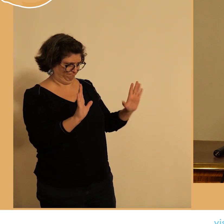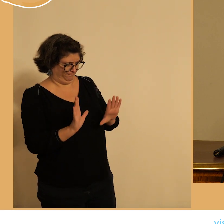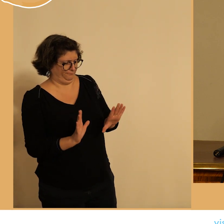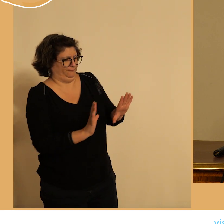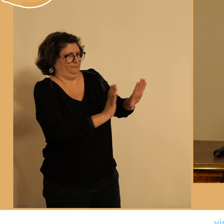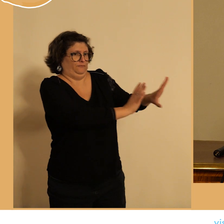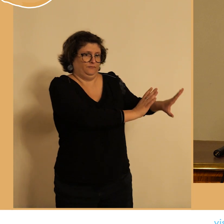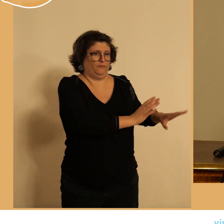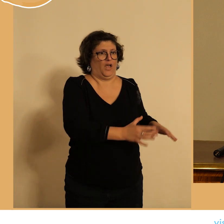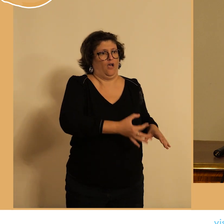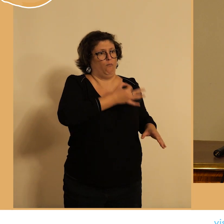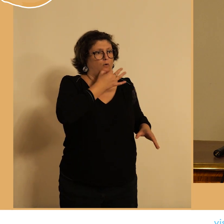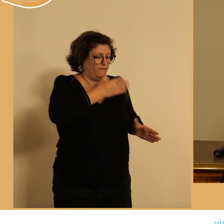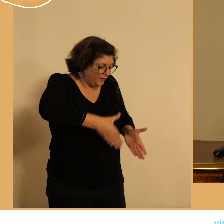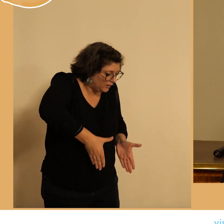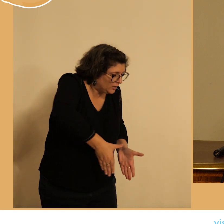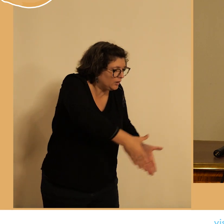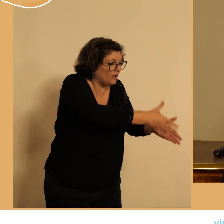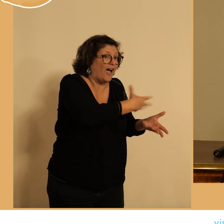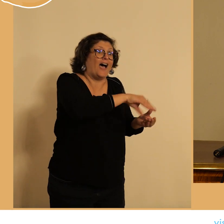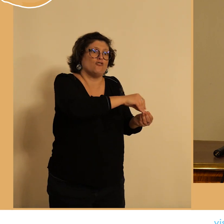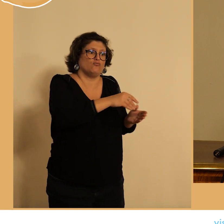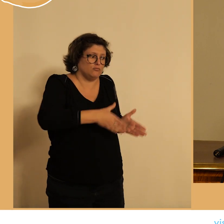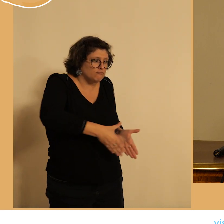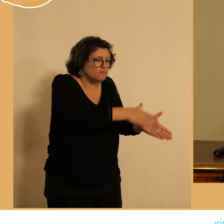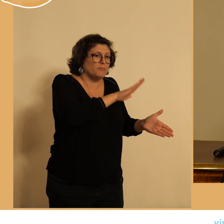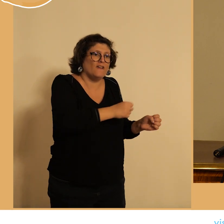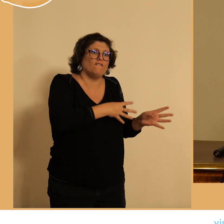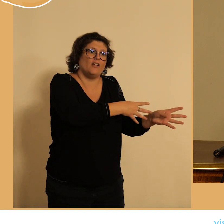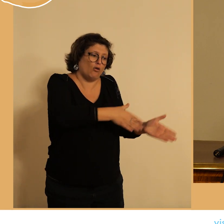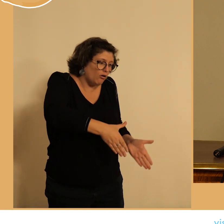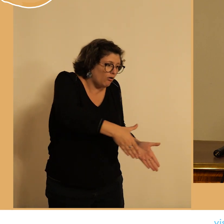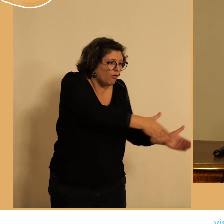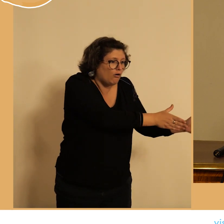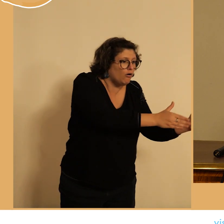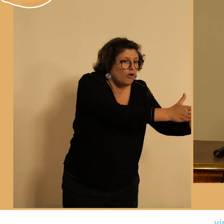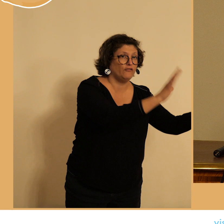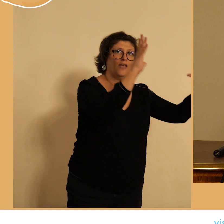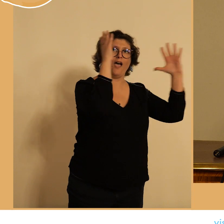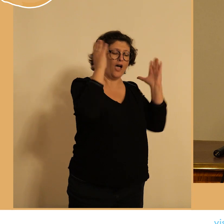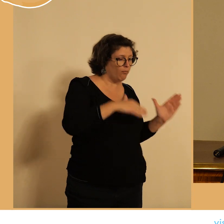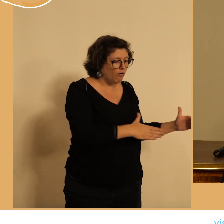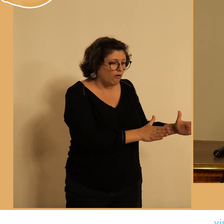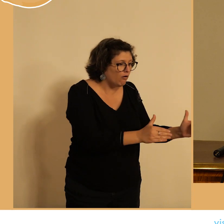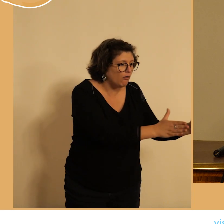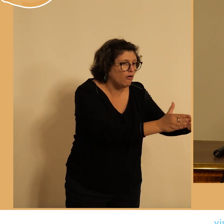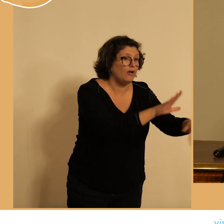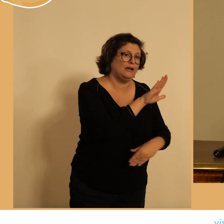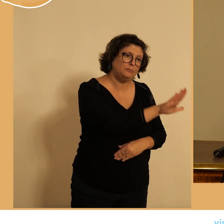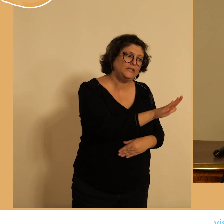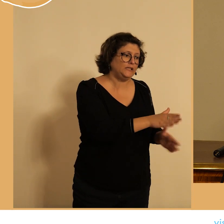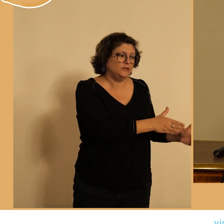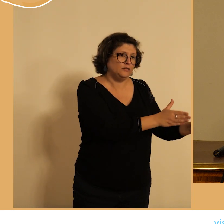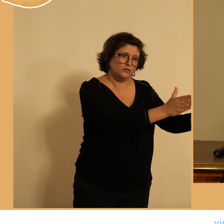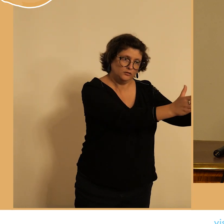le le quai Paulbert au milieu des des espaces verts j'ai été lu aussi avec Jean